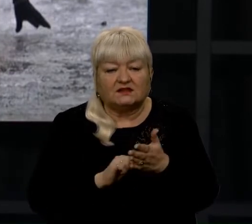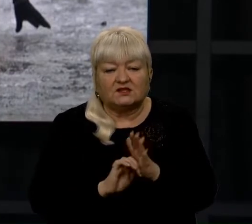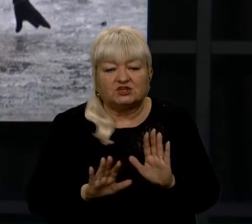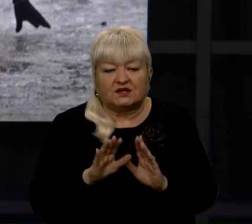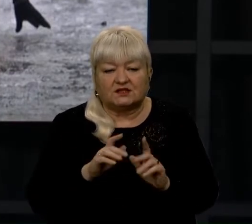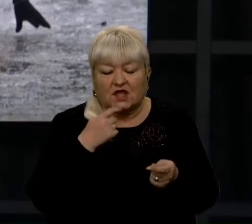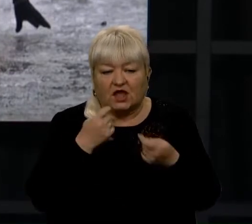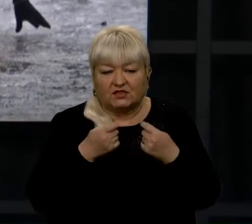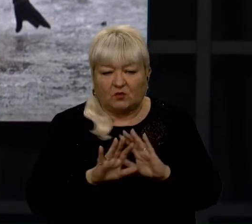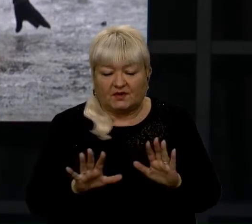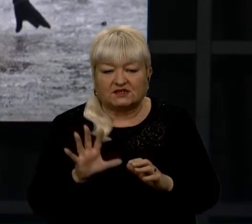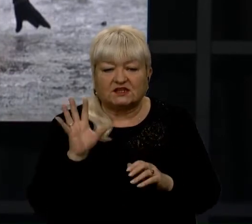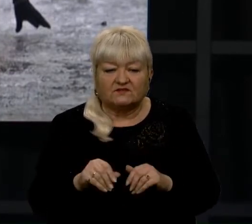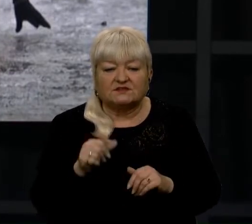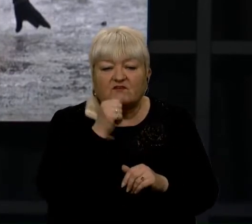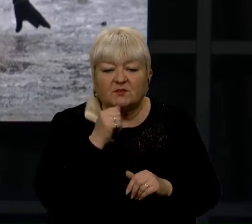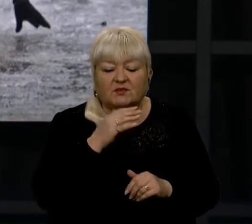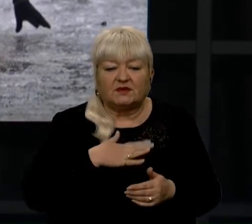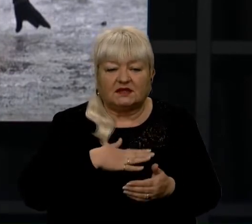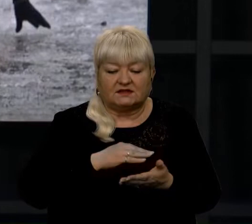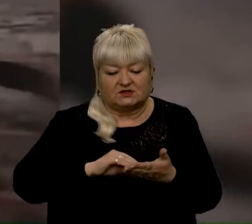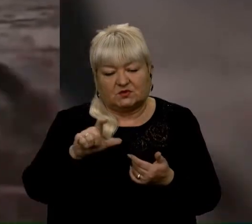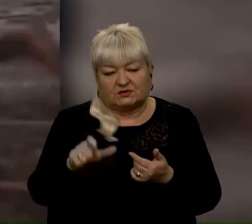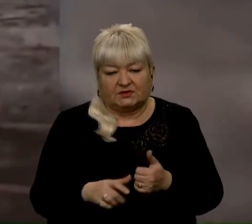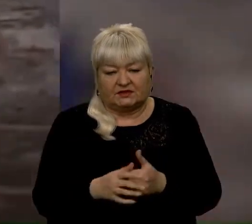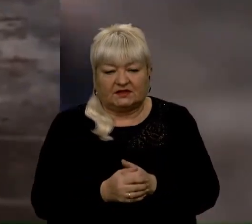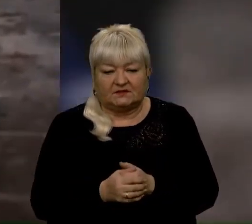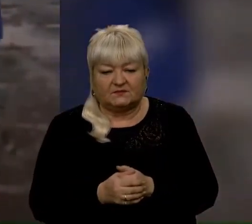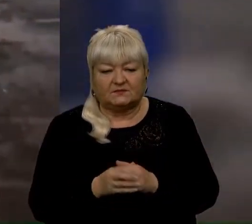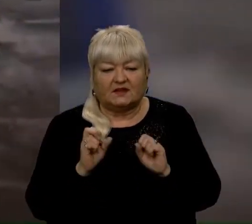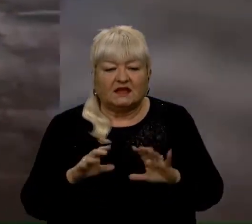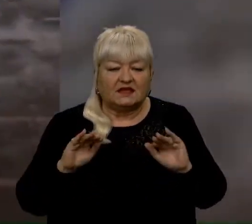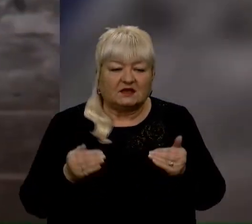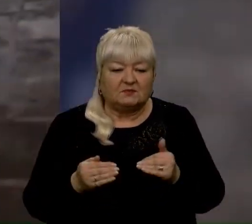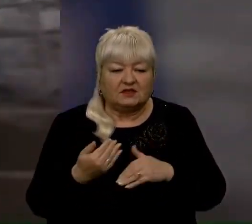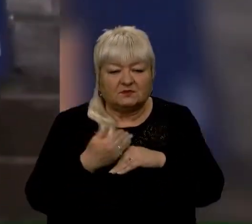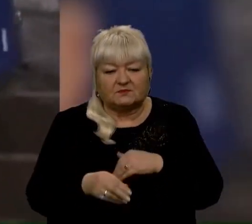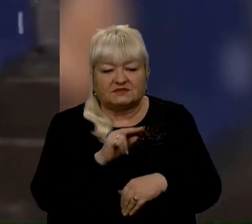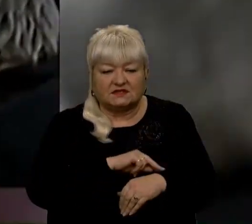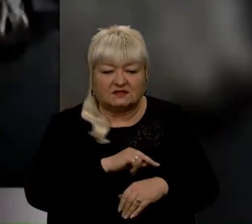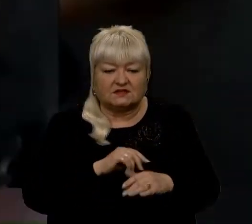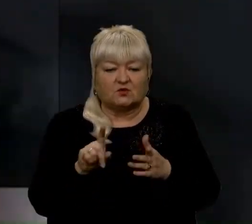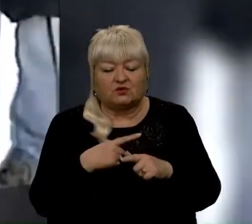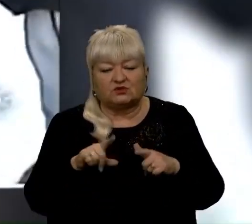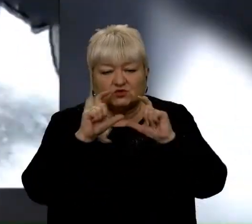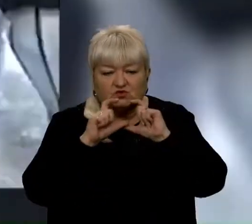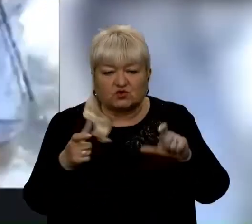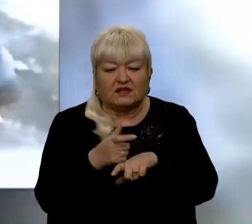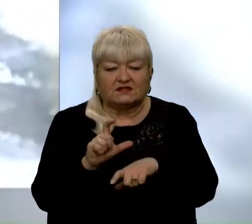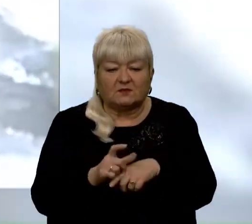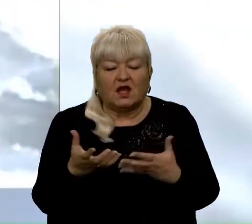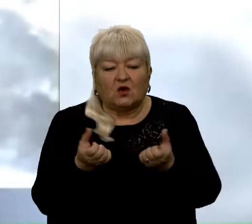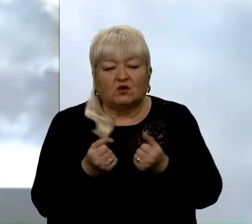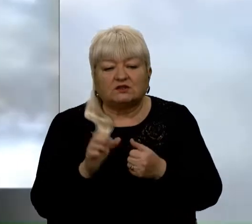Усі методи випробувала на собі наша Зоряна Пелепишин. Як мінімум спізнитись на роботу чи до школи, як максимум отримати